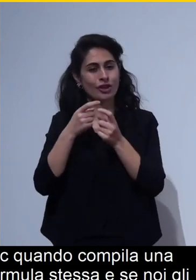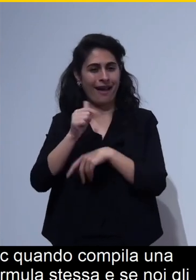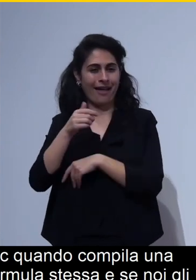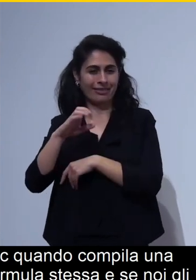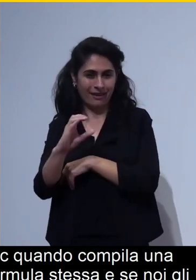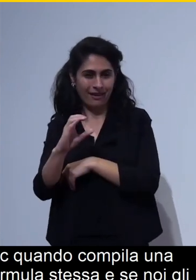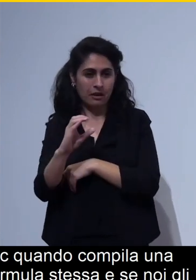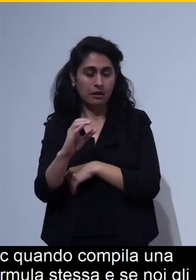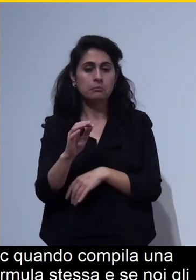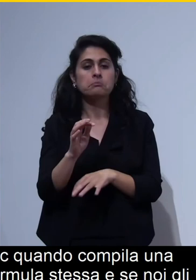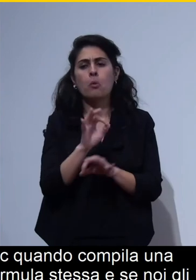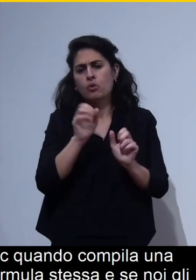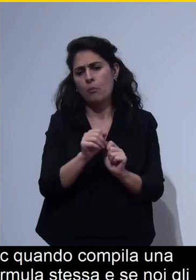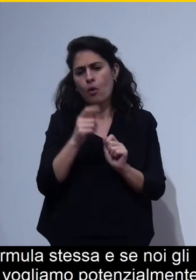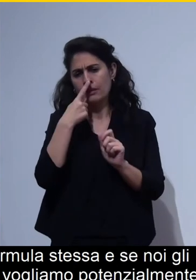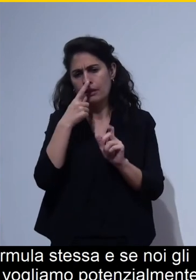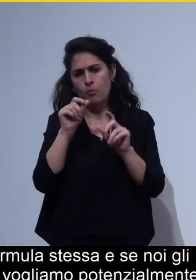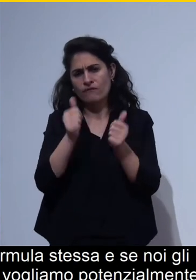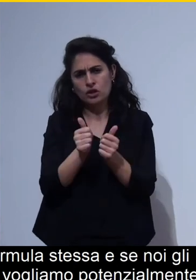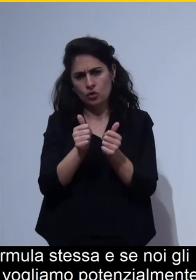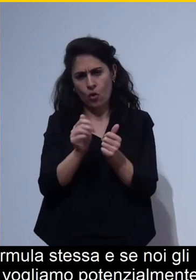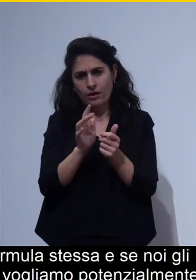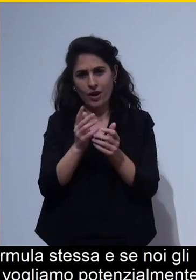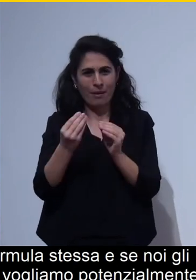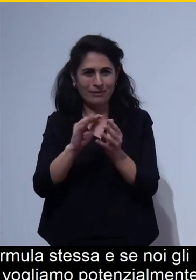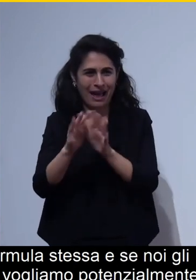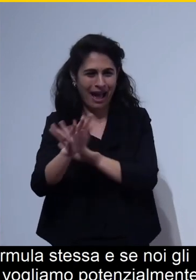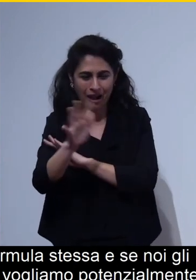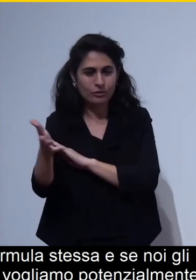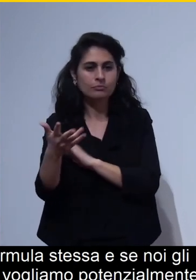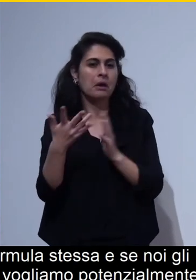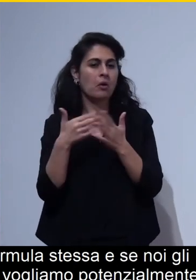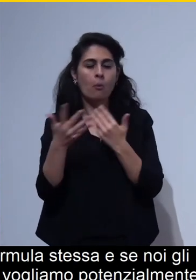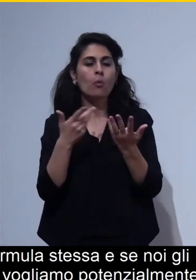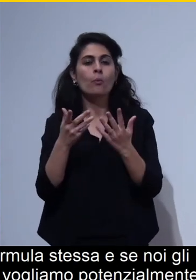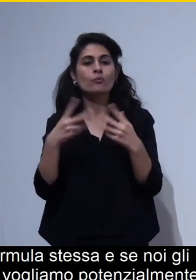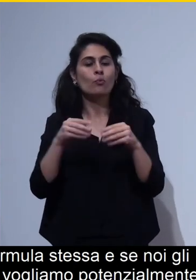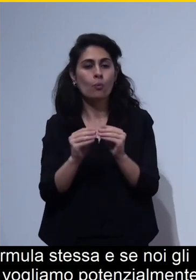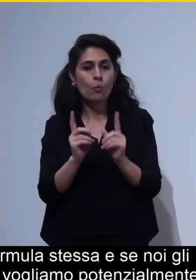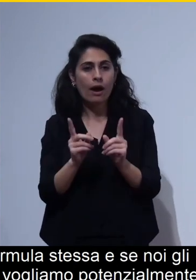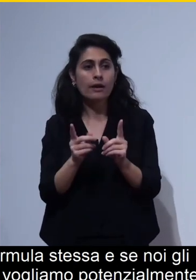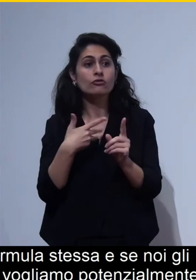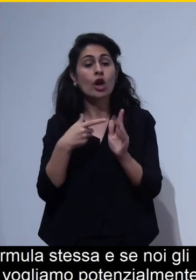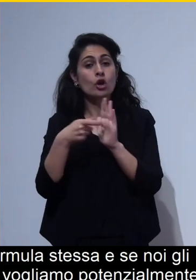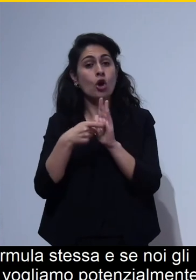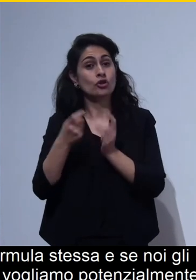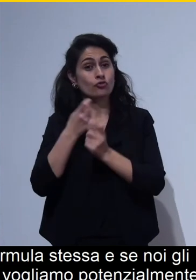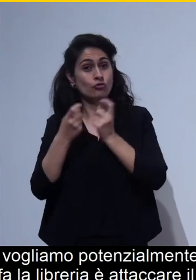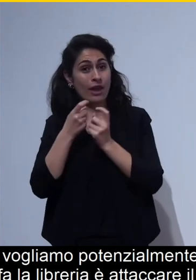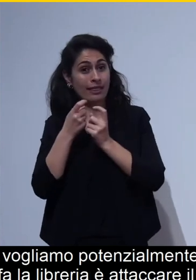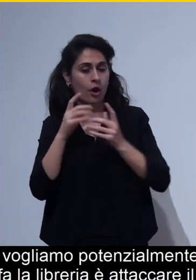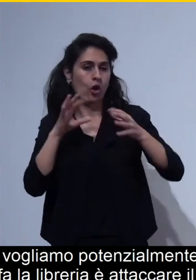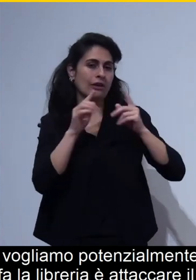potenzialmente una versione modificata dello stesso ma quello che fa la libreria è attaccare il codice sorgente l'Atec all'immagine della formula